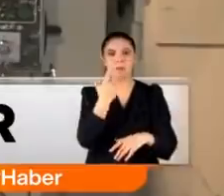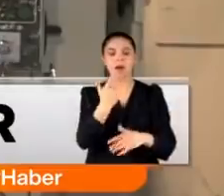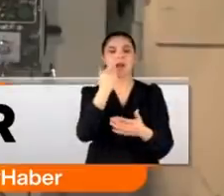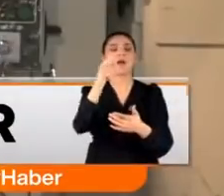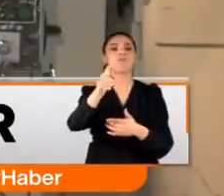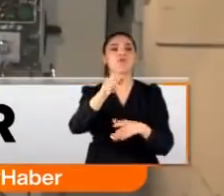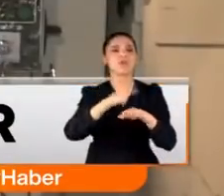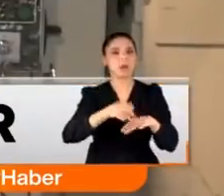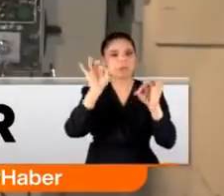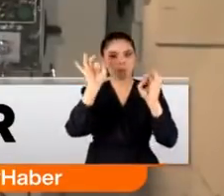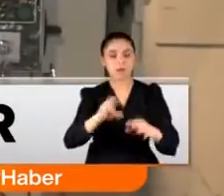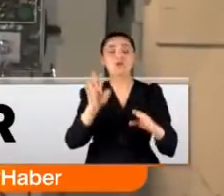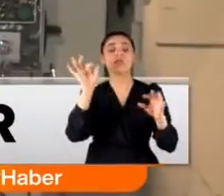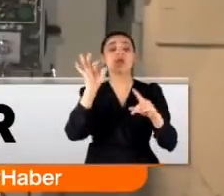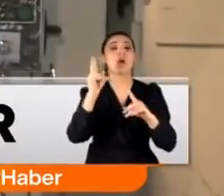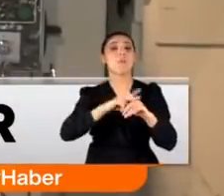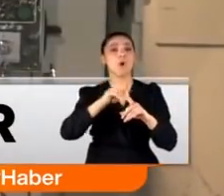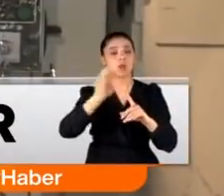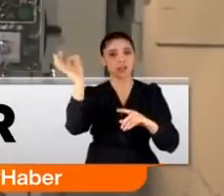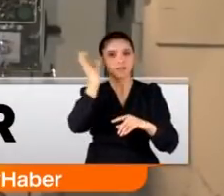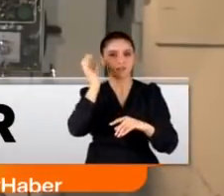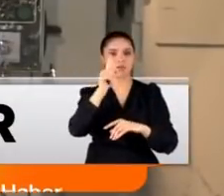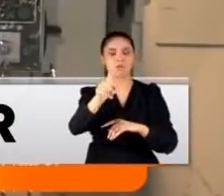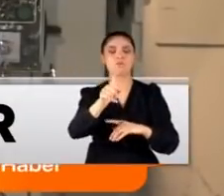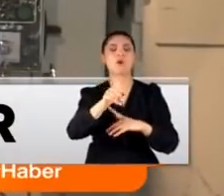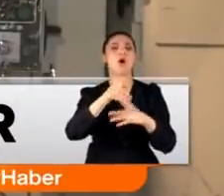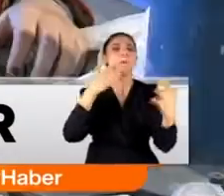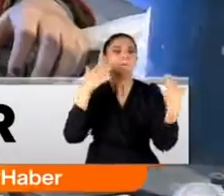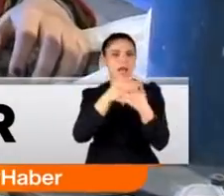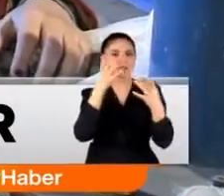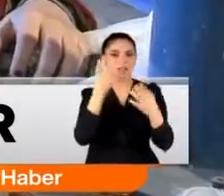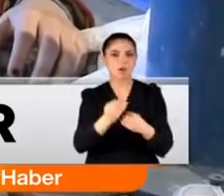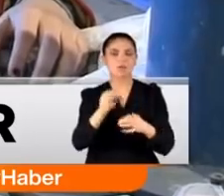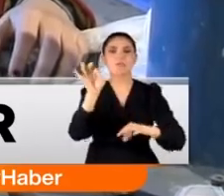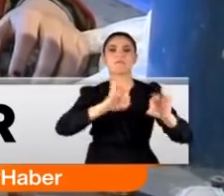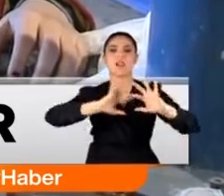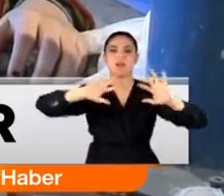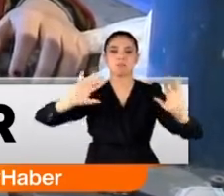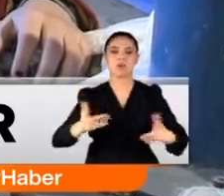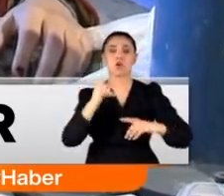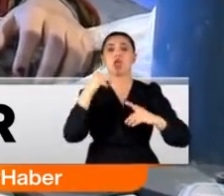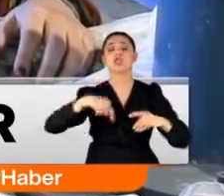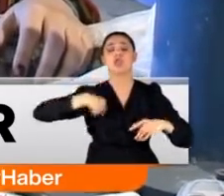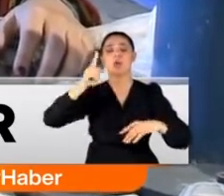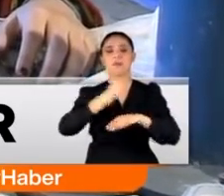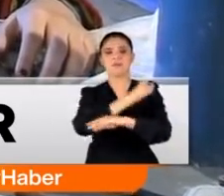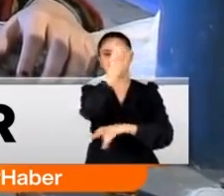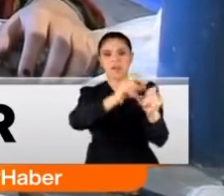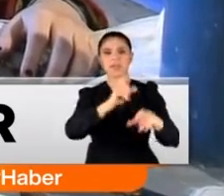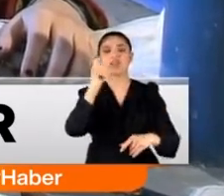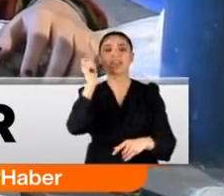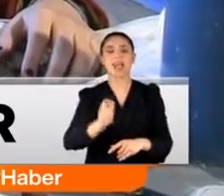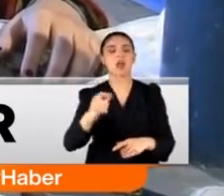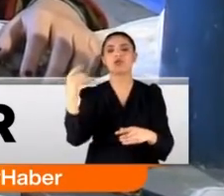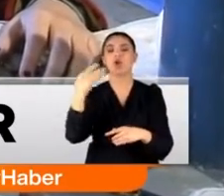başladılar. Polis ihbarı alıp operasyon yapınca tüm planları suya düştü. İlk bakışta normal bir vatandaşım. Bunu gerçek bir eurodan ayırma şansı yok.